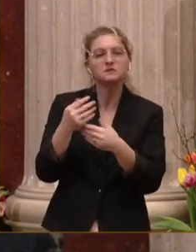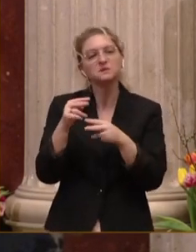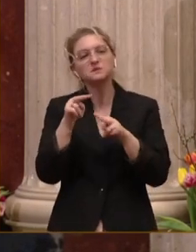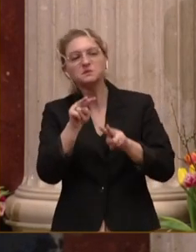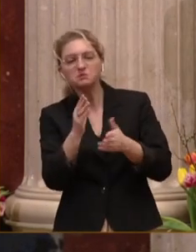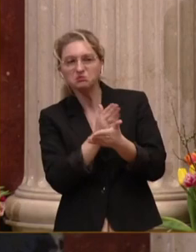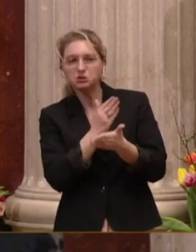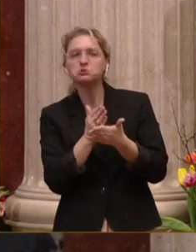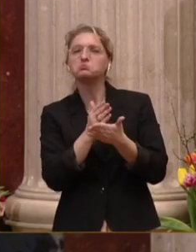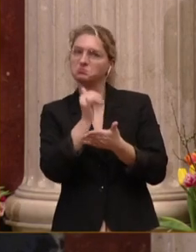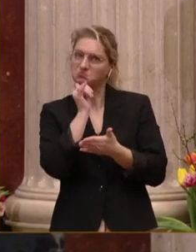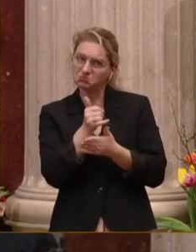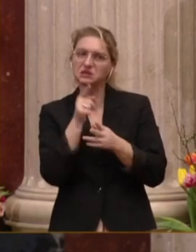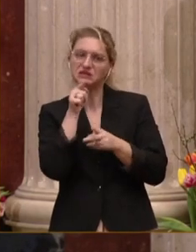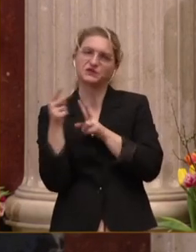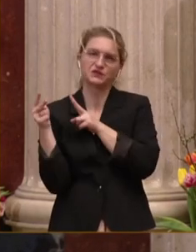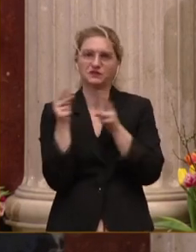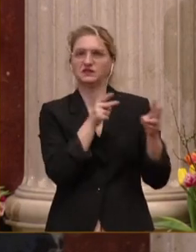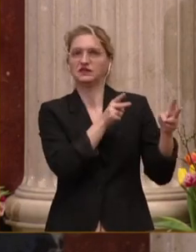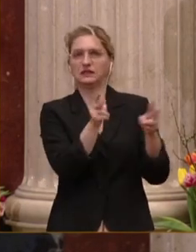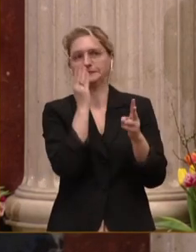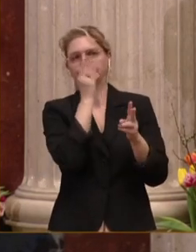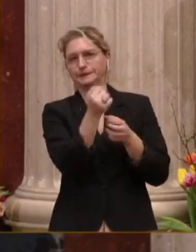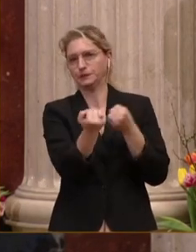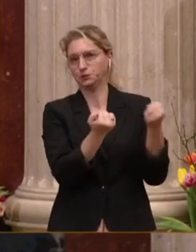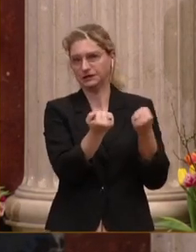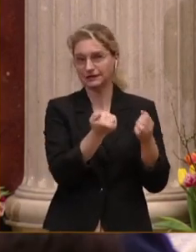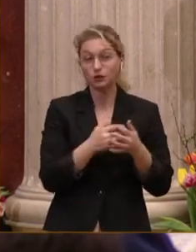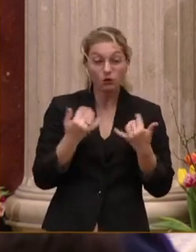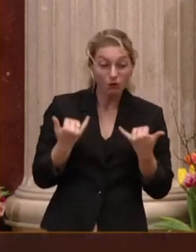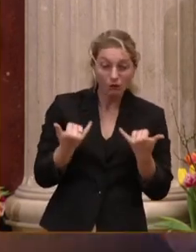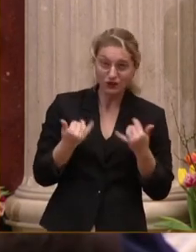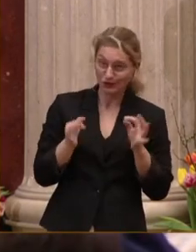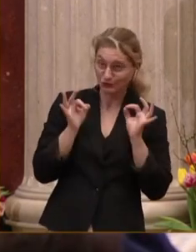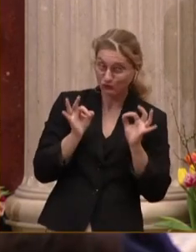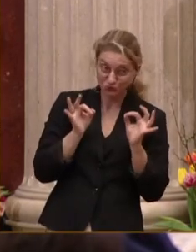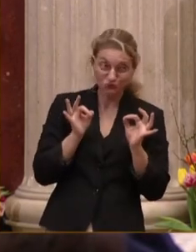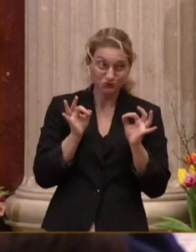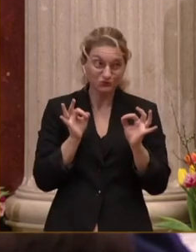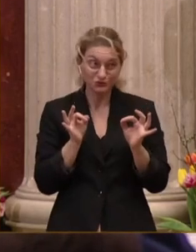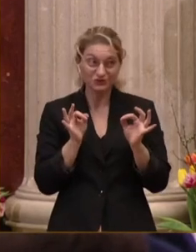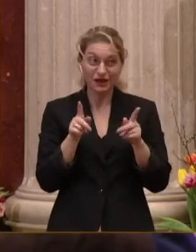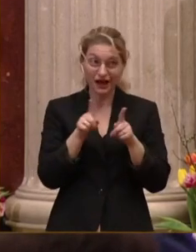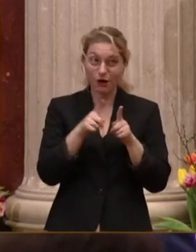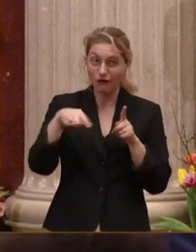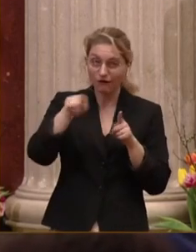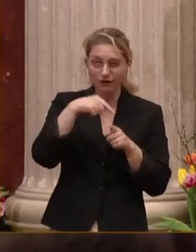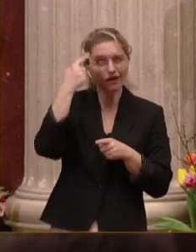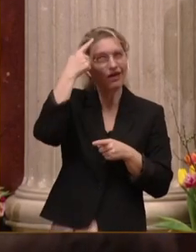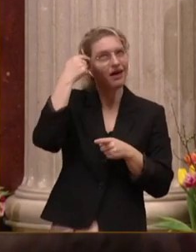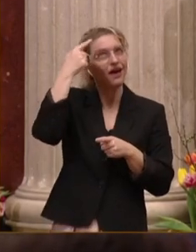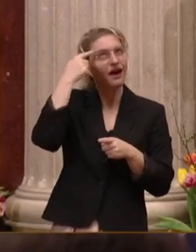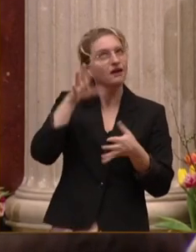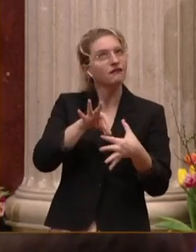Weg für uns einzuschlagen. Und heute ist eine gute Gelegenheit, sich auch zu erinnern, warum